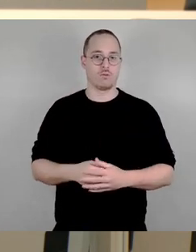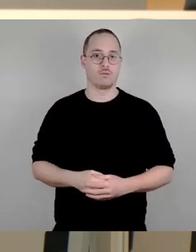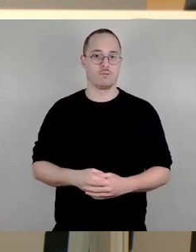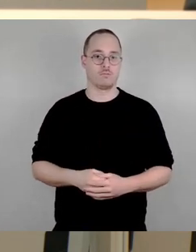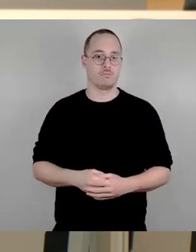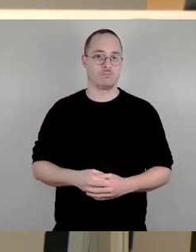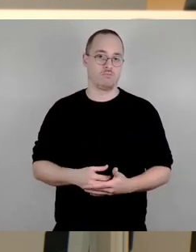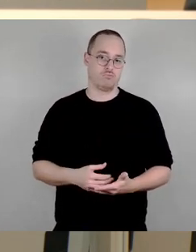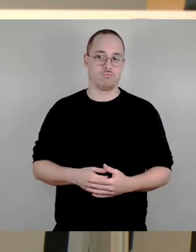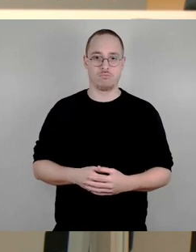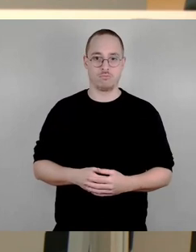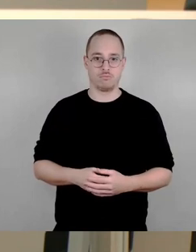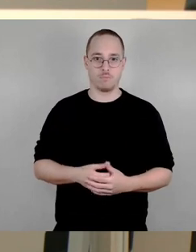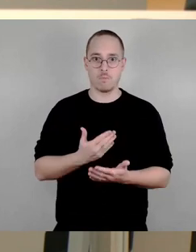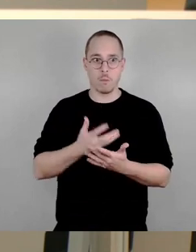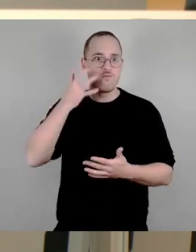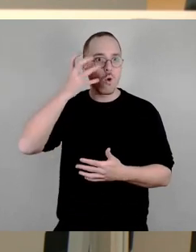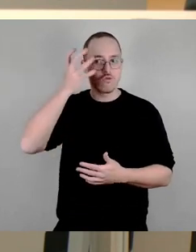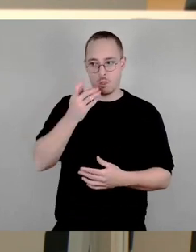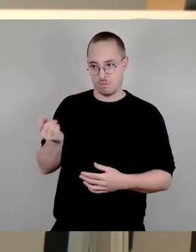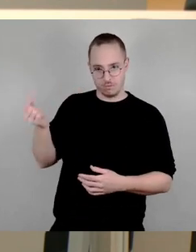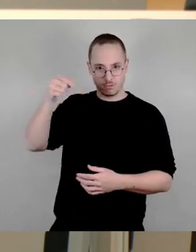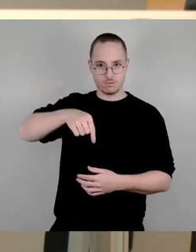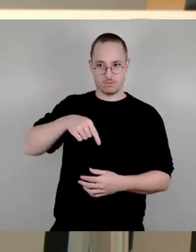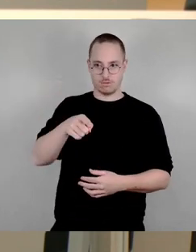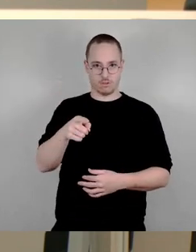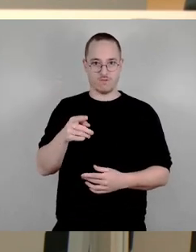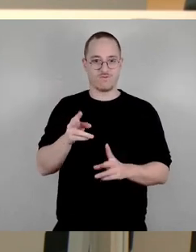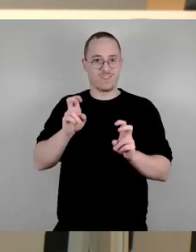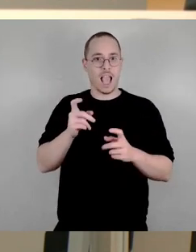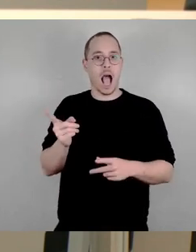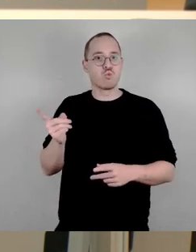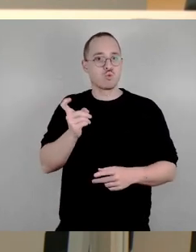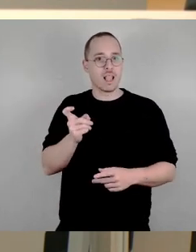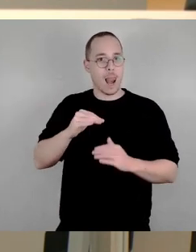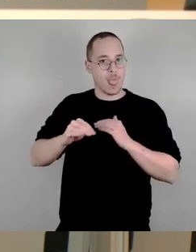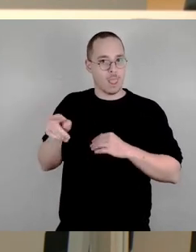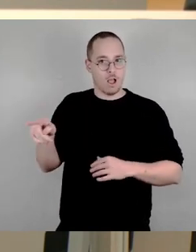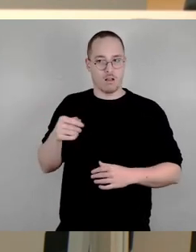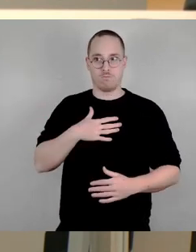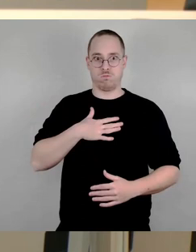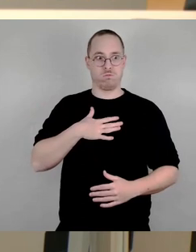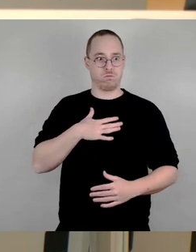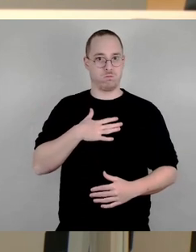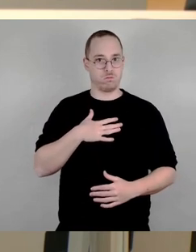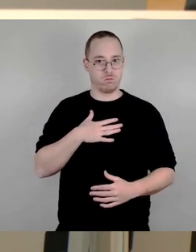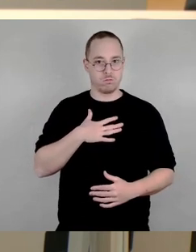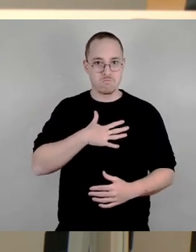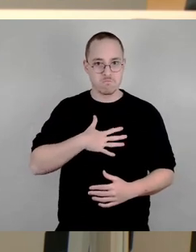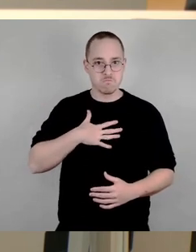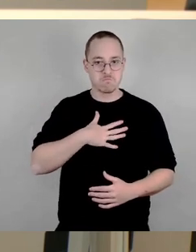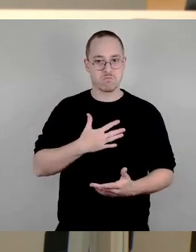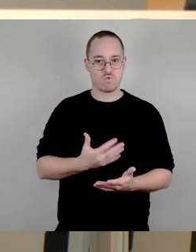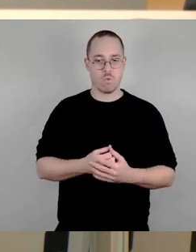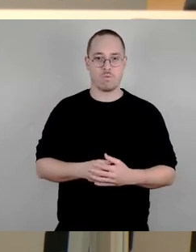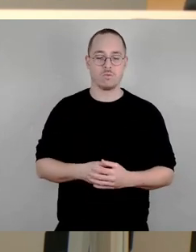Überhaupt alles Fremde wird hier bekämpft. Außer natürlich, man kann sich selbst daran erhöhen. Wegen Geld, wegen Prestige, wegen Geld. Die